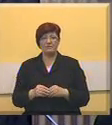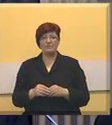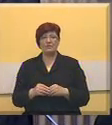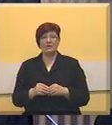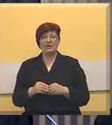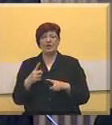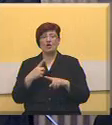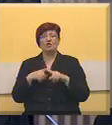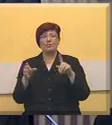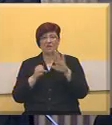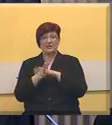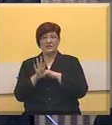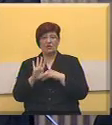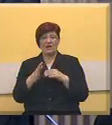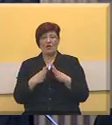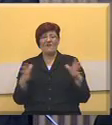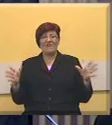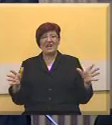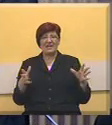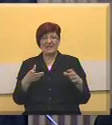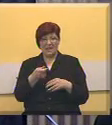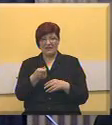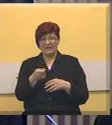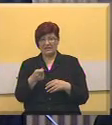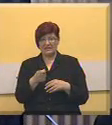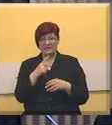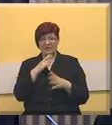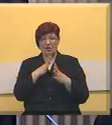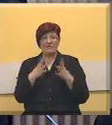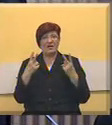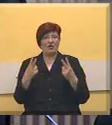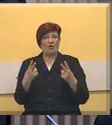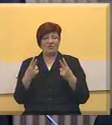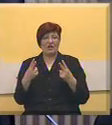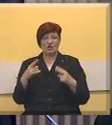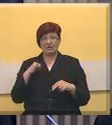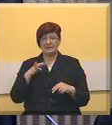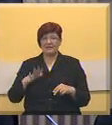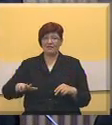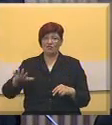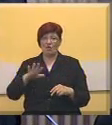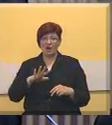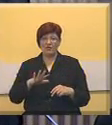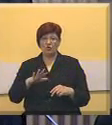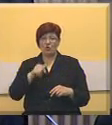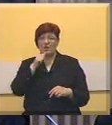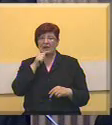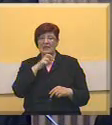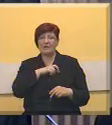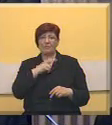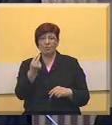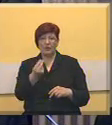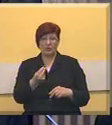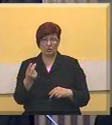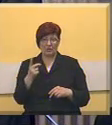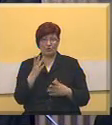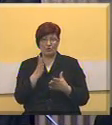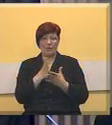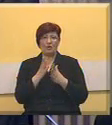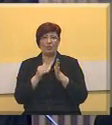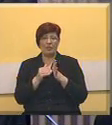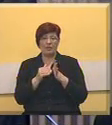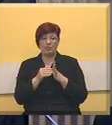Zbog realizacije ovako velike investicije koje od ogromnog značaja za autonomnu pokrajnu Vojvodinu i za Republiku Srbiju bilo bi